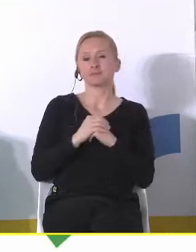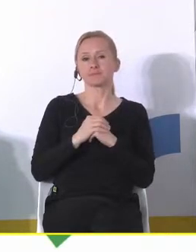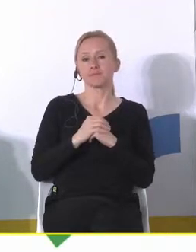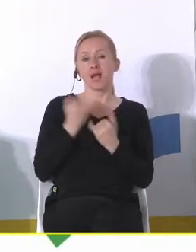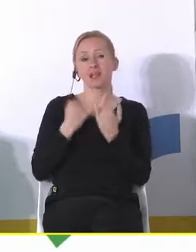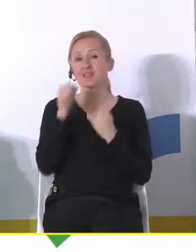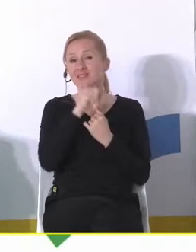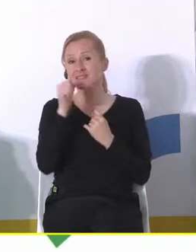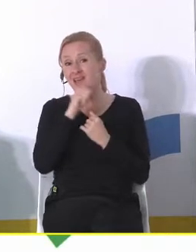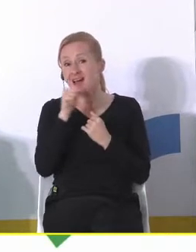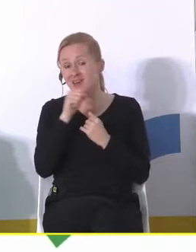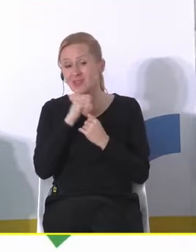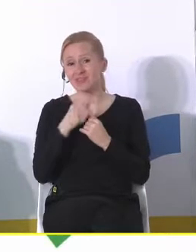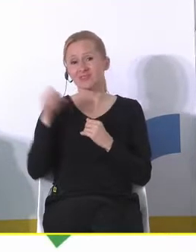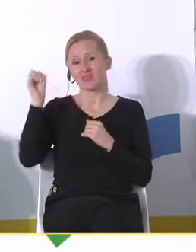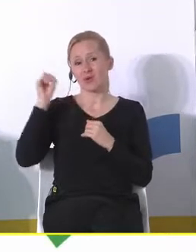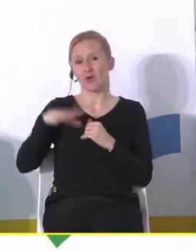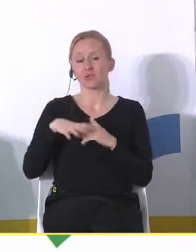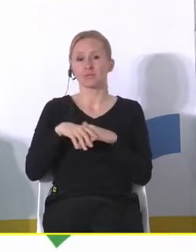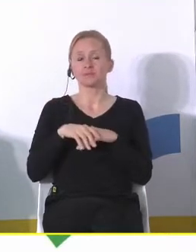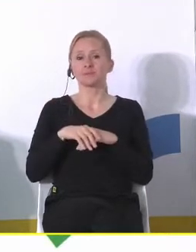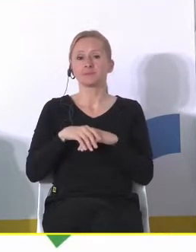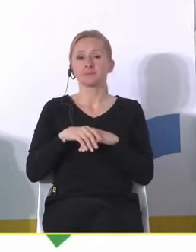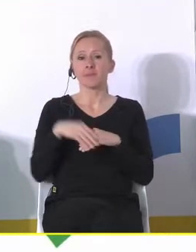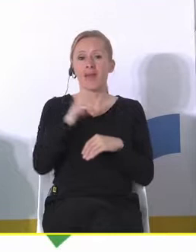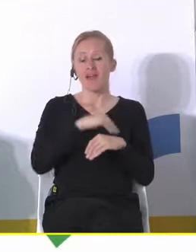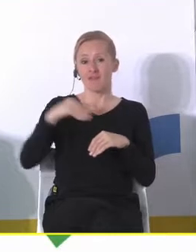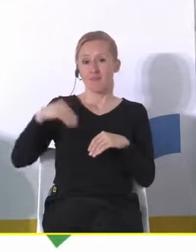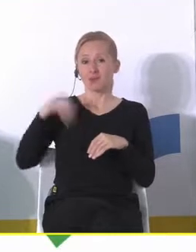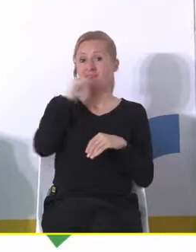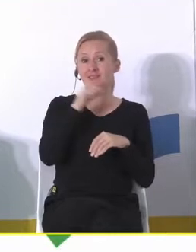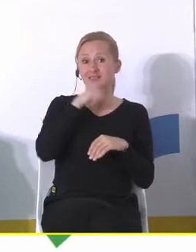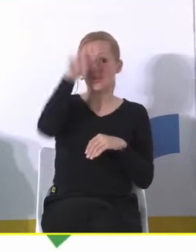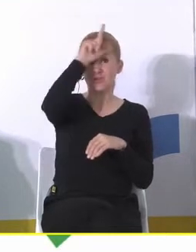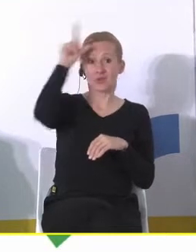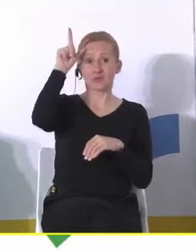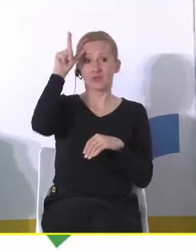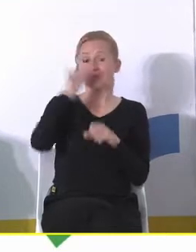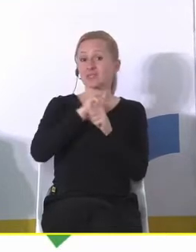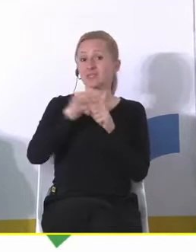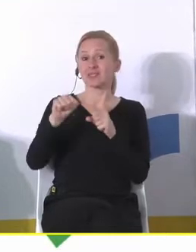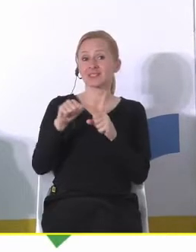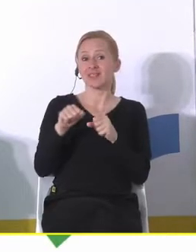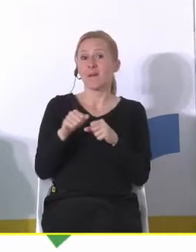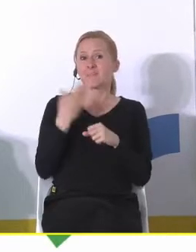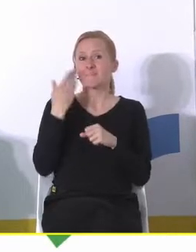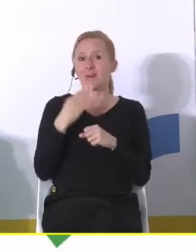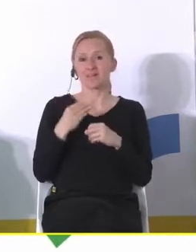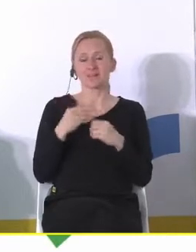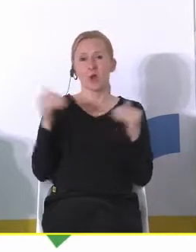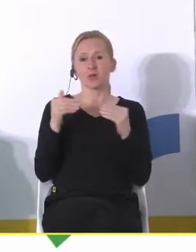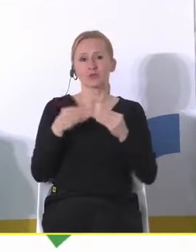większy odsetek osób w wieku przedprodukcyjnym. W Polsce starzenie się społeczeństwa jest na dosyć zaawansowanym